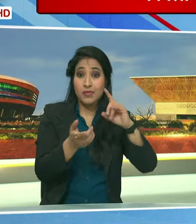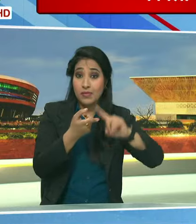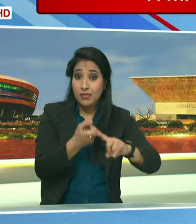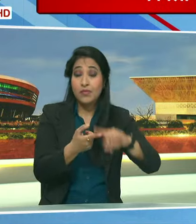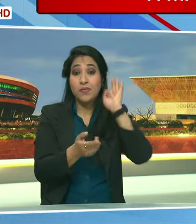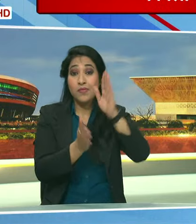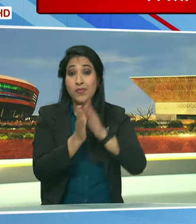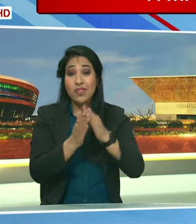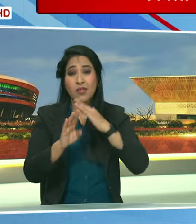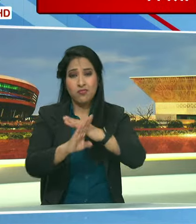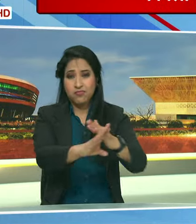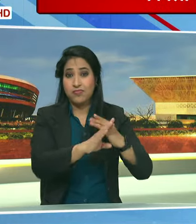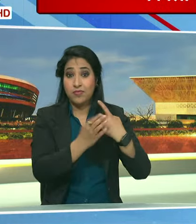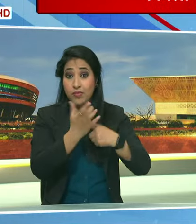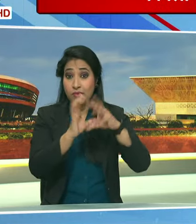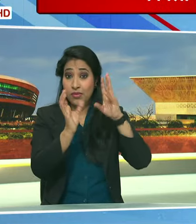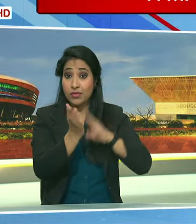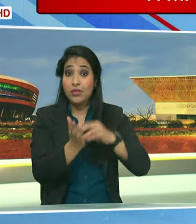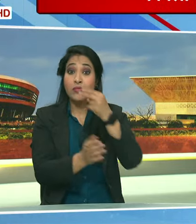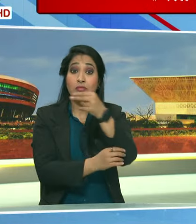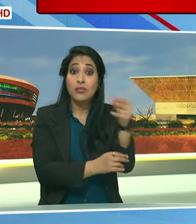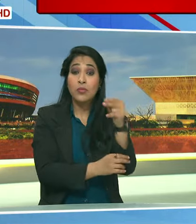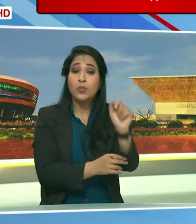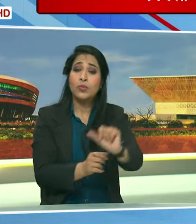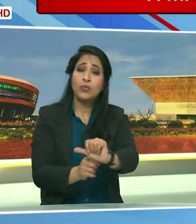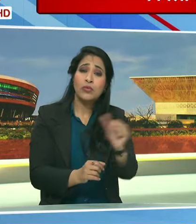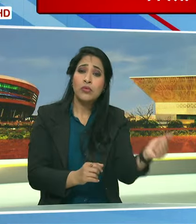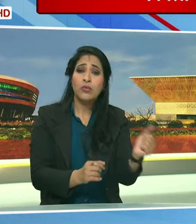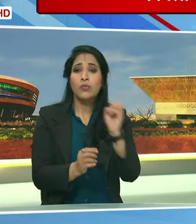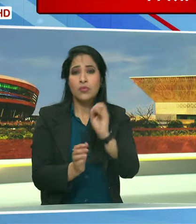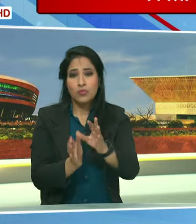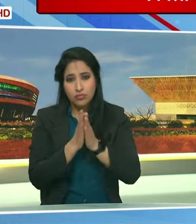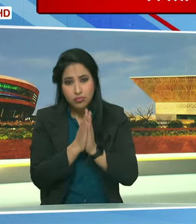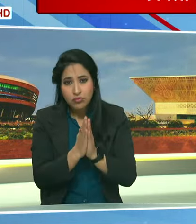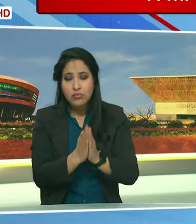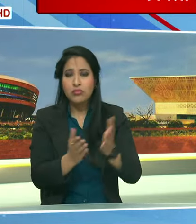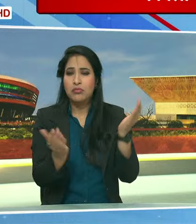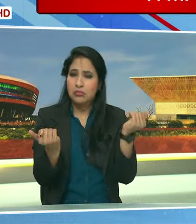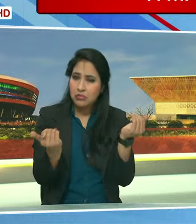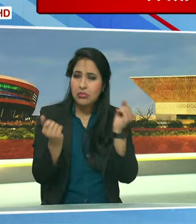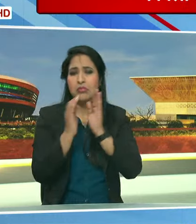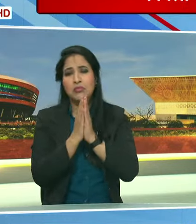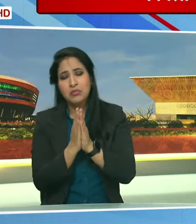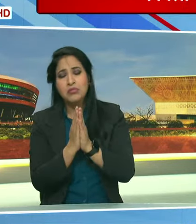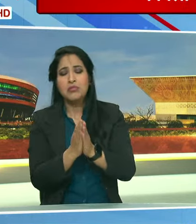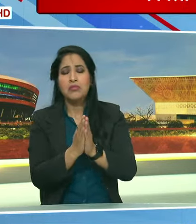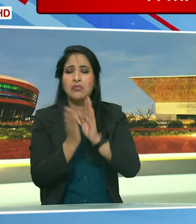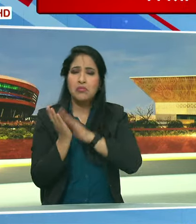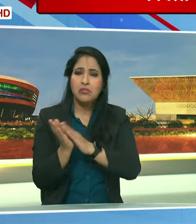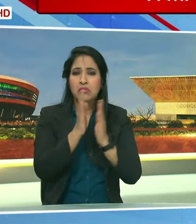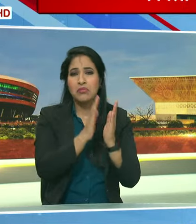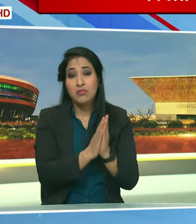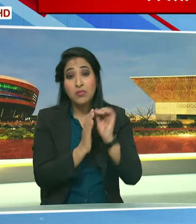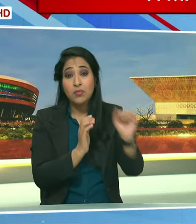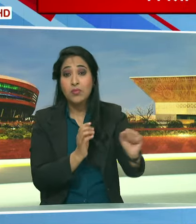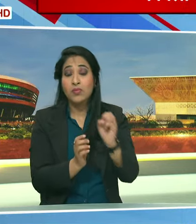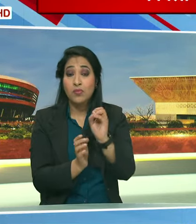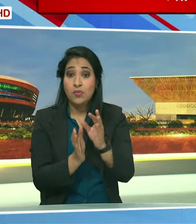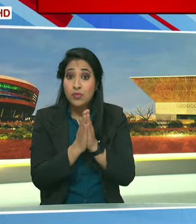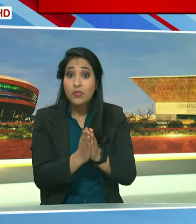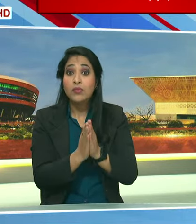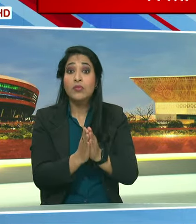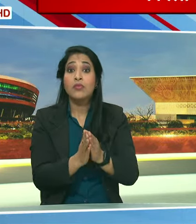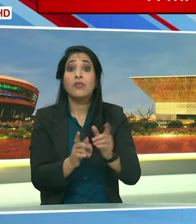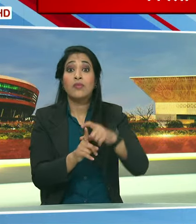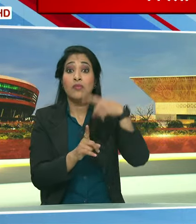में श्री राम के नाम पर किसी भी प्रकार की पूजा, भजन, कीर्तन, प्रसादम और अन्नदान